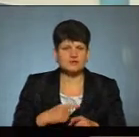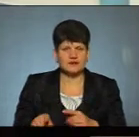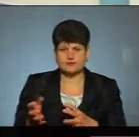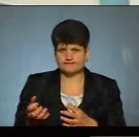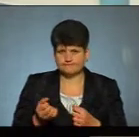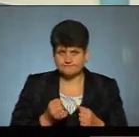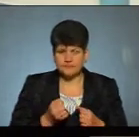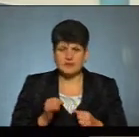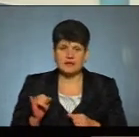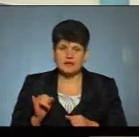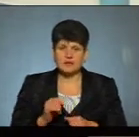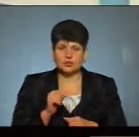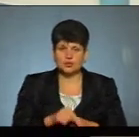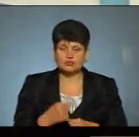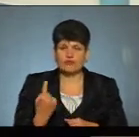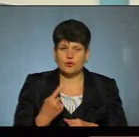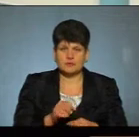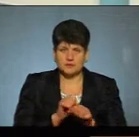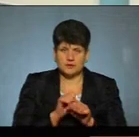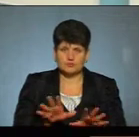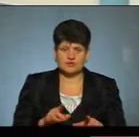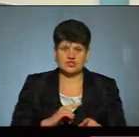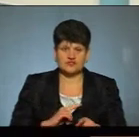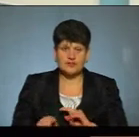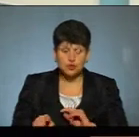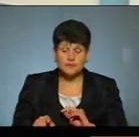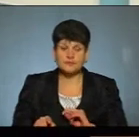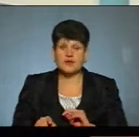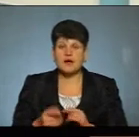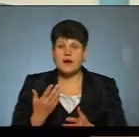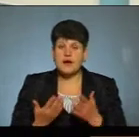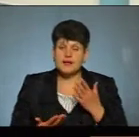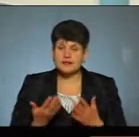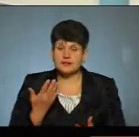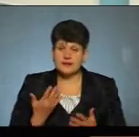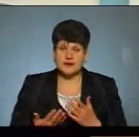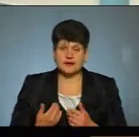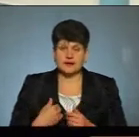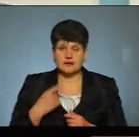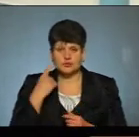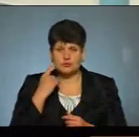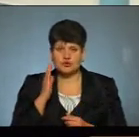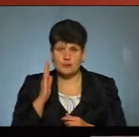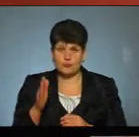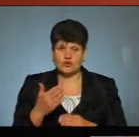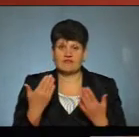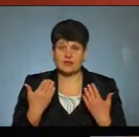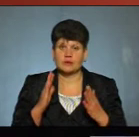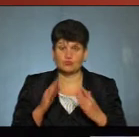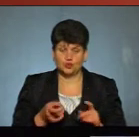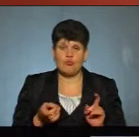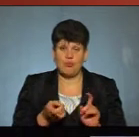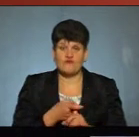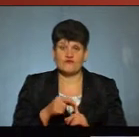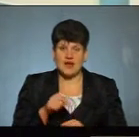отримали, і тут в області ми їх розпосудили швидко. Але я думаю, якраз майбутні вихідні будуть пов'язані з цим